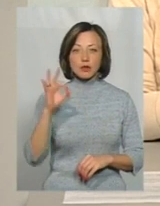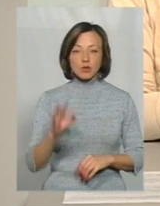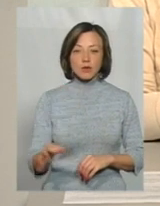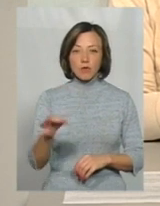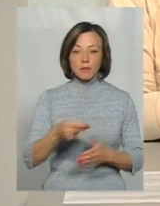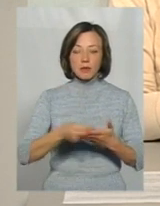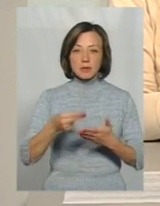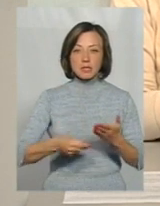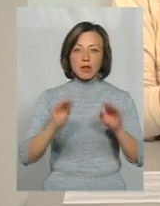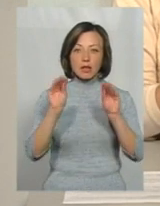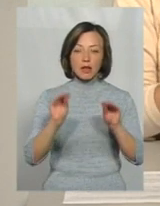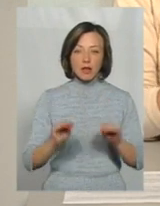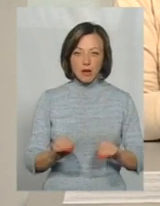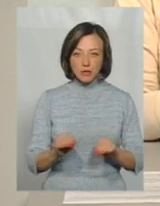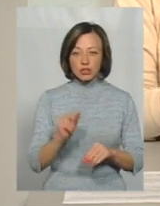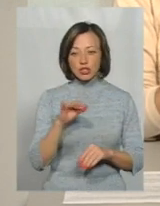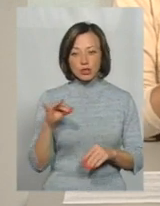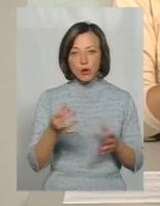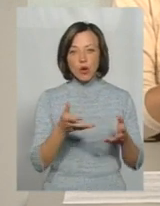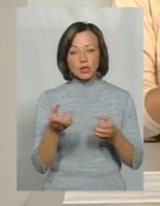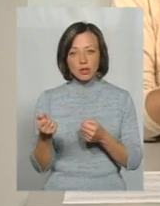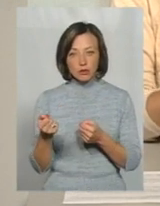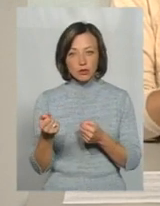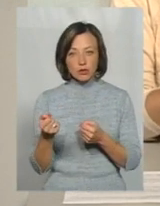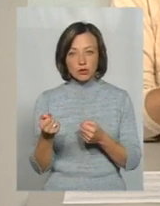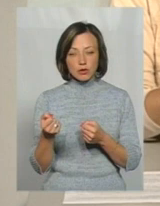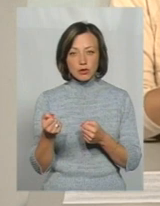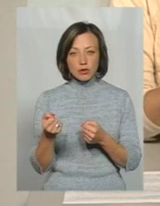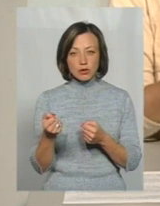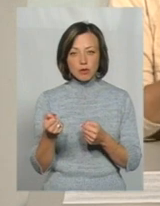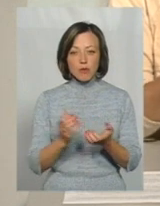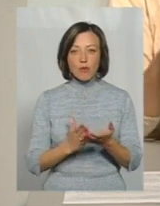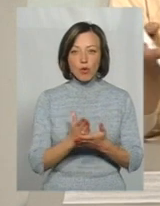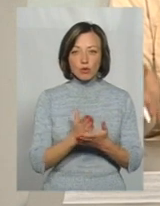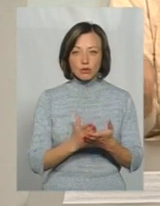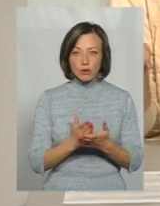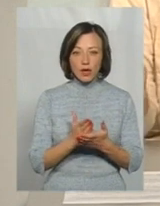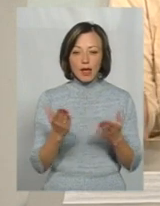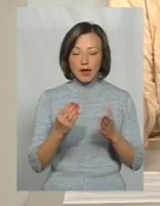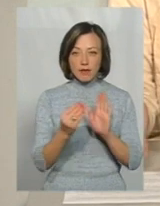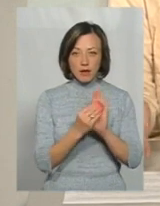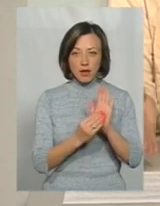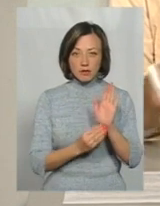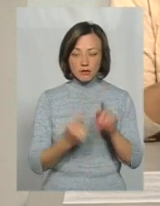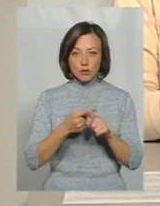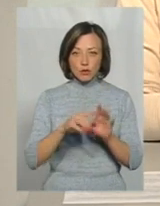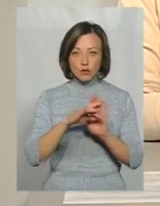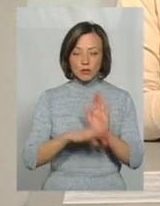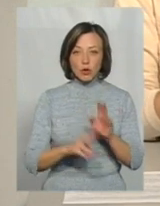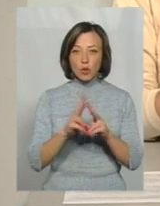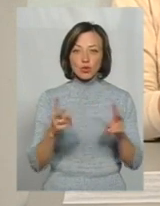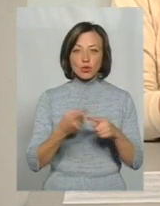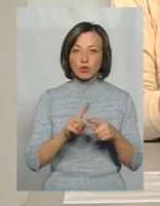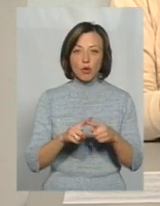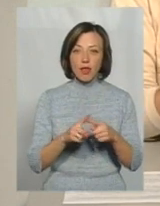області підписало декларації. Чи отримують послуги, які зазначені в цьому списку, ті, хто